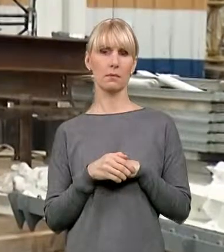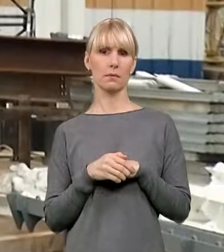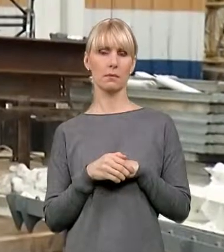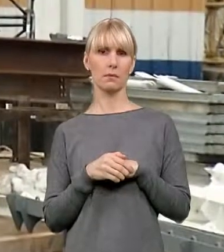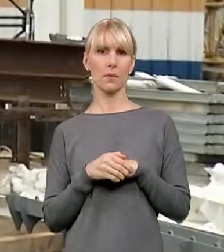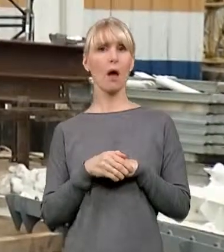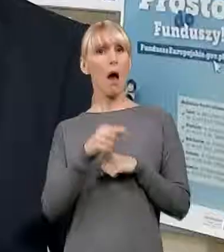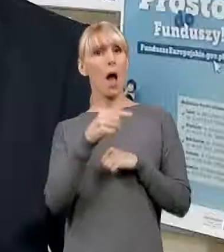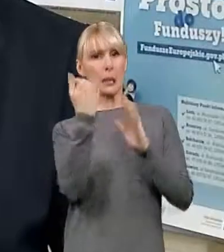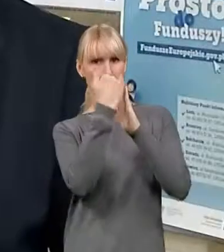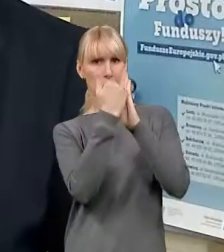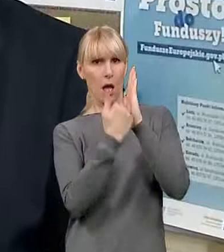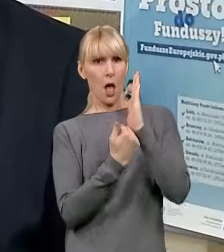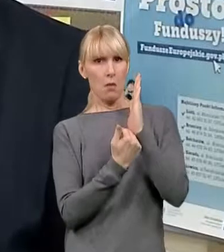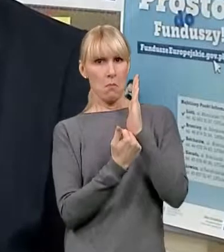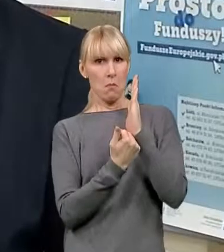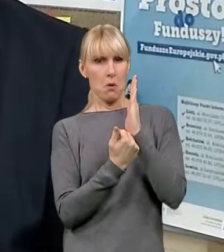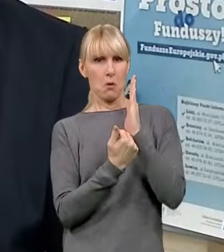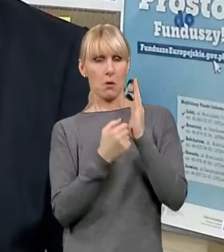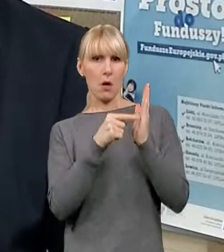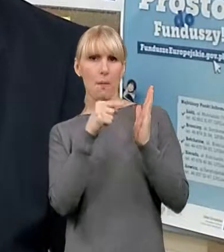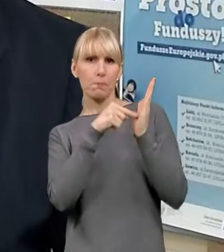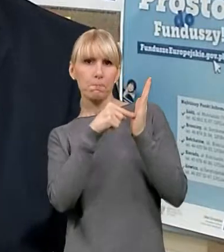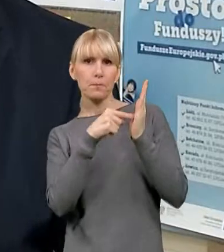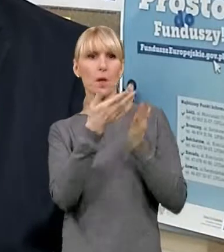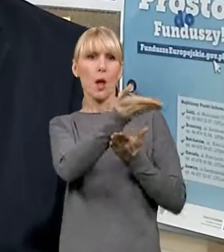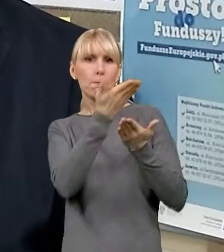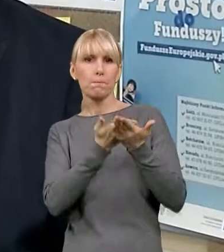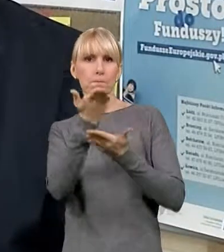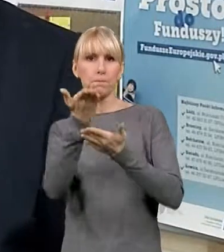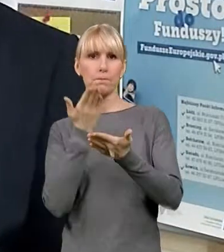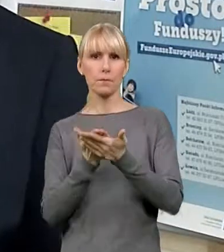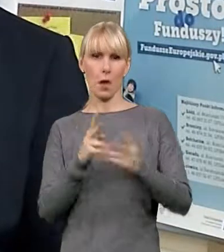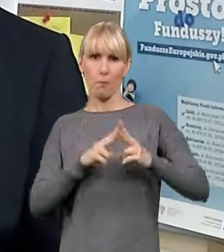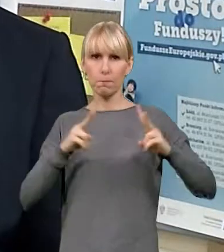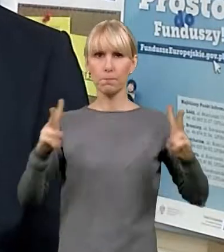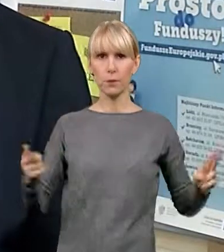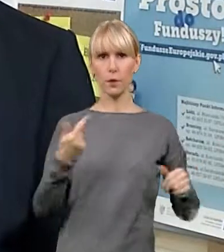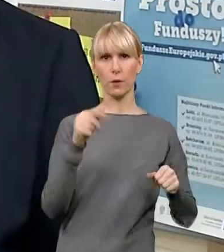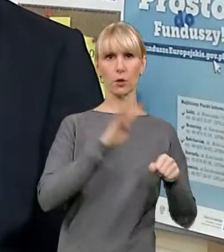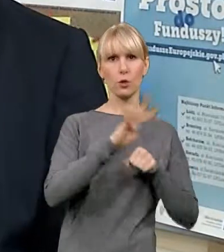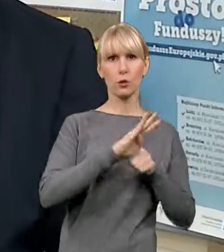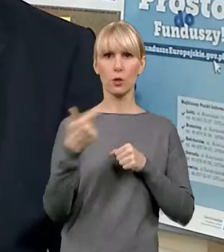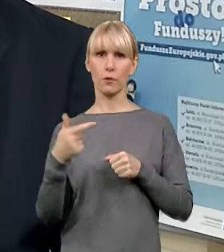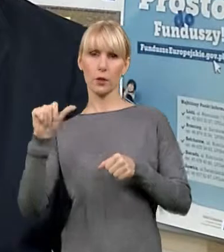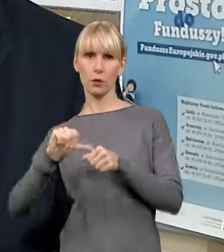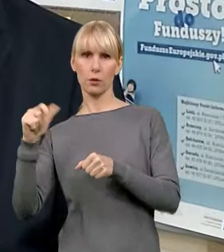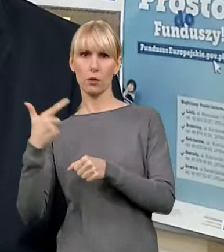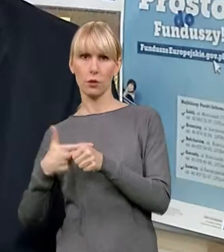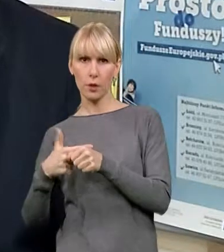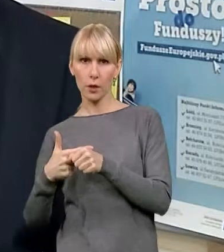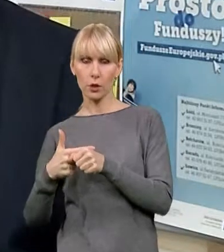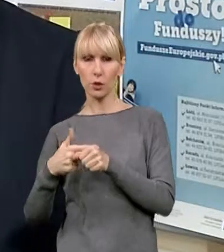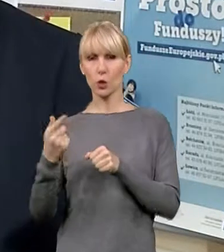Zgodnie z harmonogramem naboru wniosków o dofinansowanie w ramach perspektywy 2014-2020 planowane do